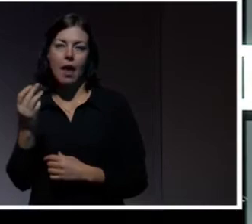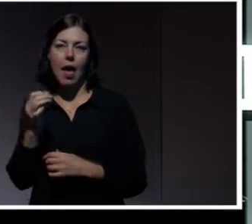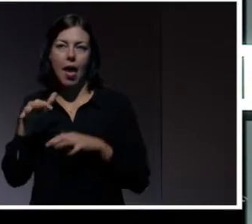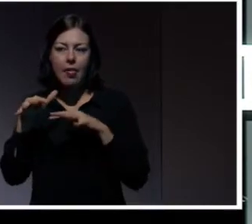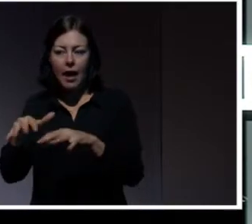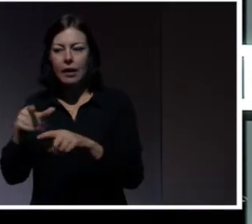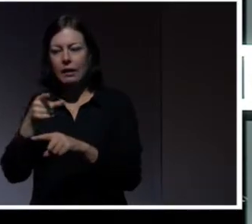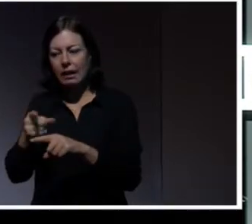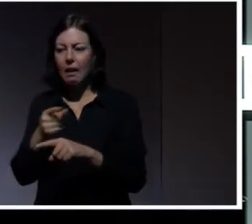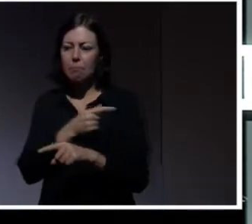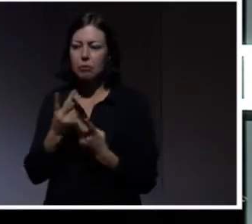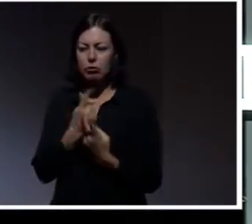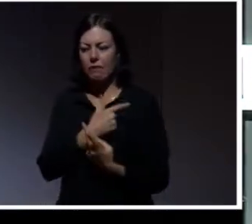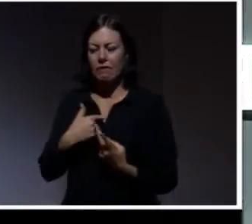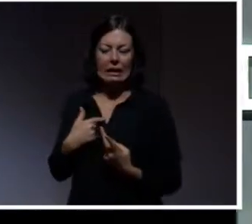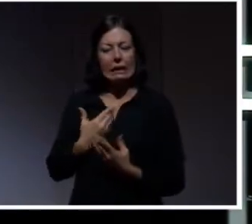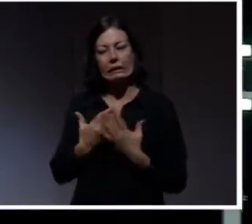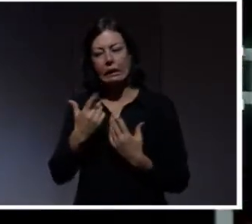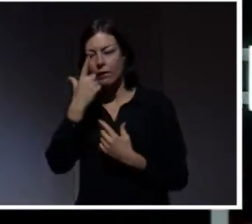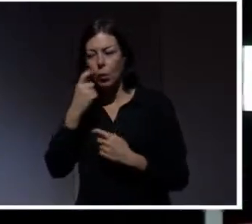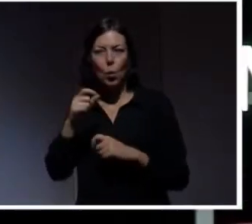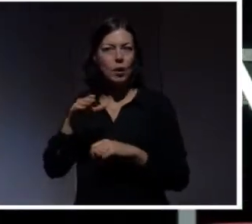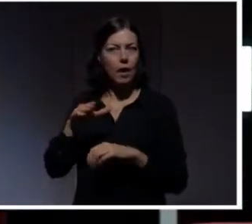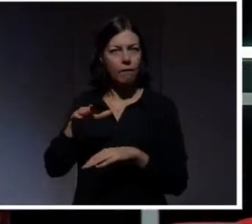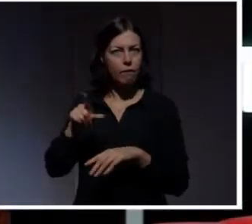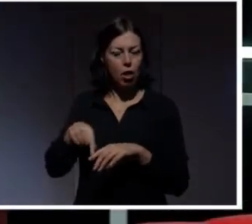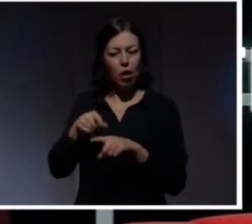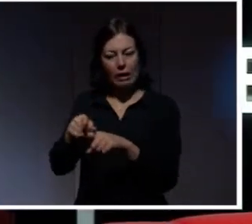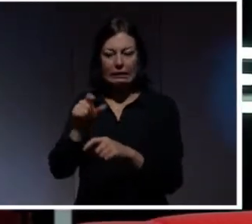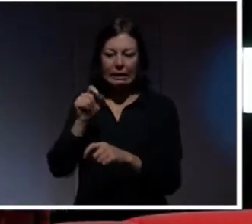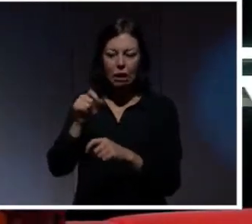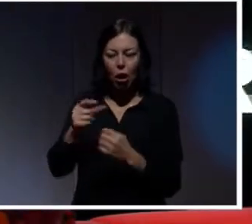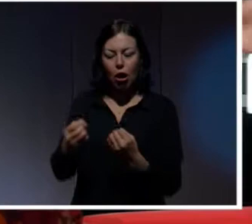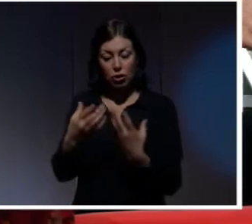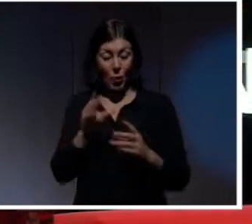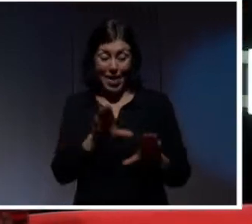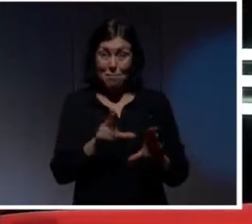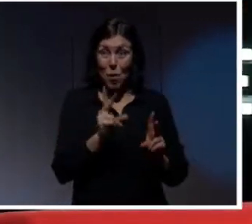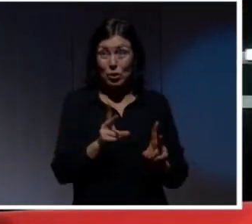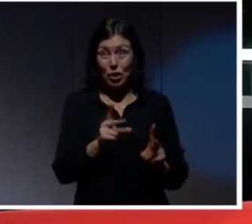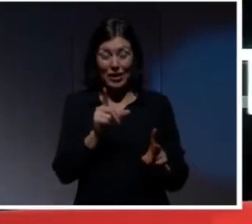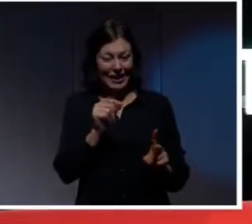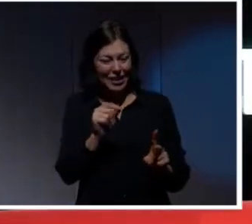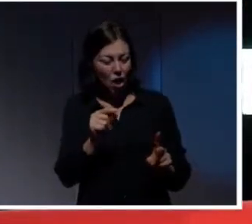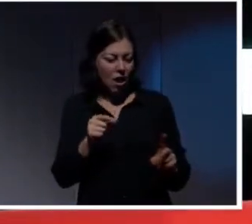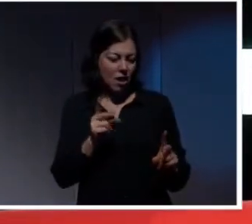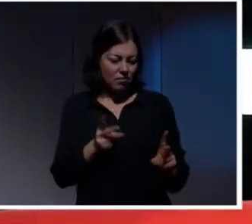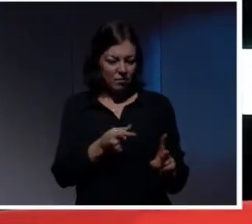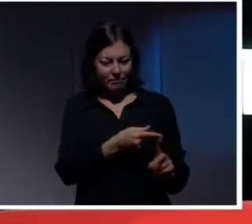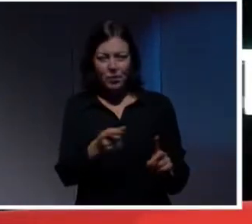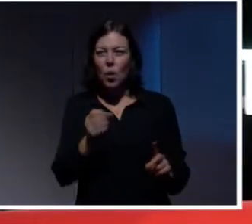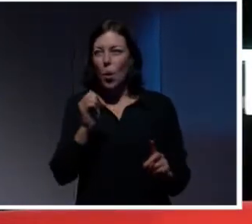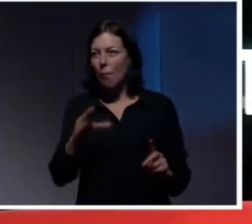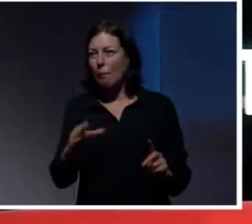förtroende för digitala lösningar. Och hemma digitaliseringen. Ju fler såna här skandaler som dyker